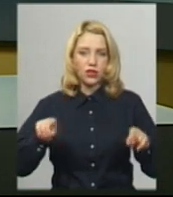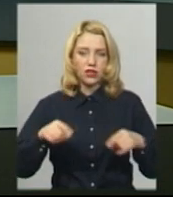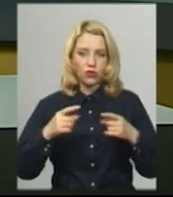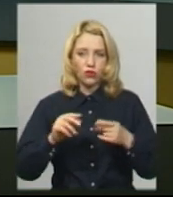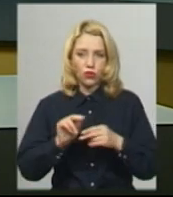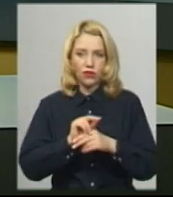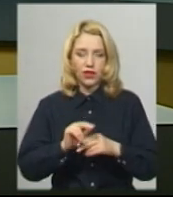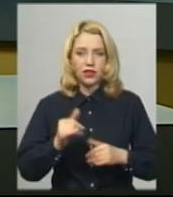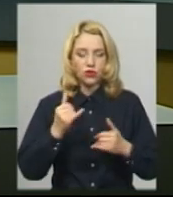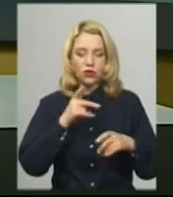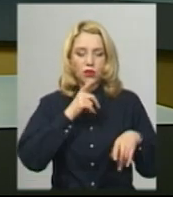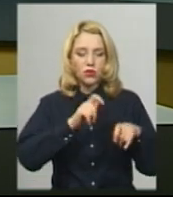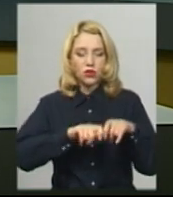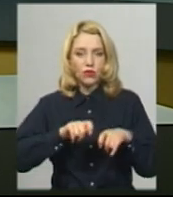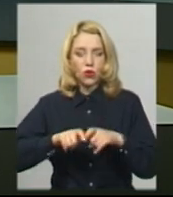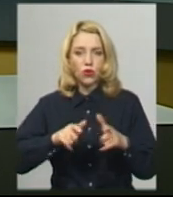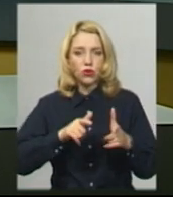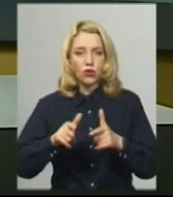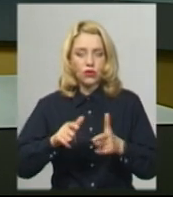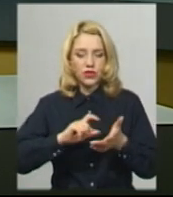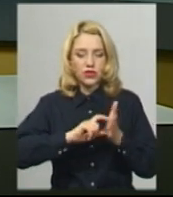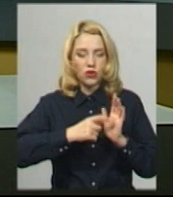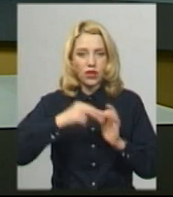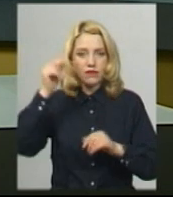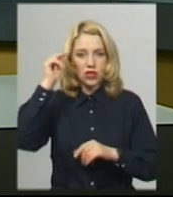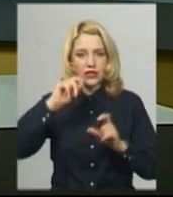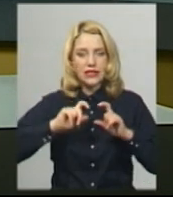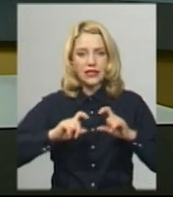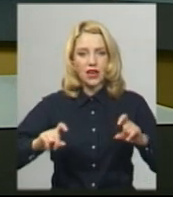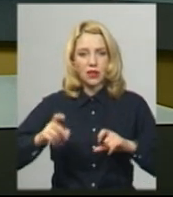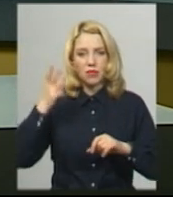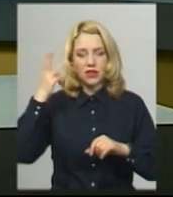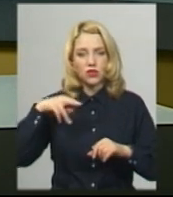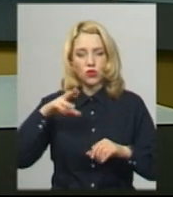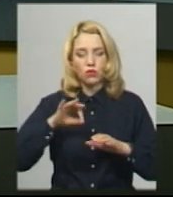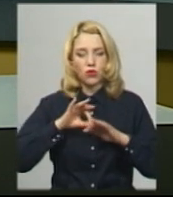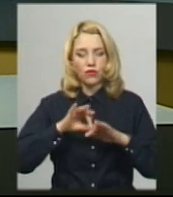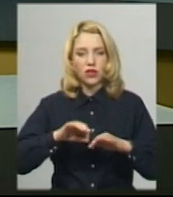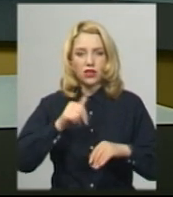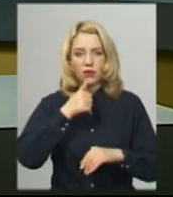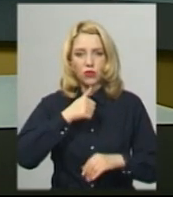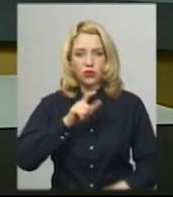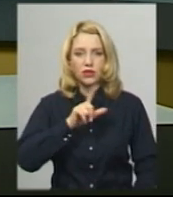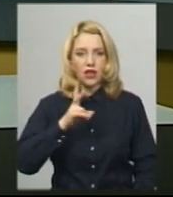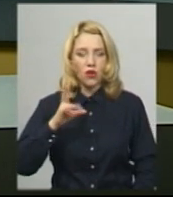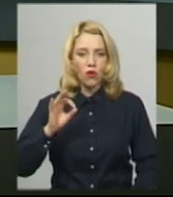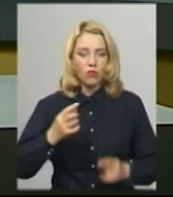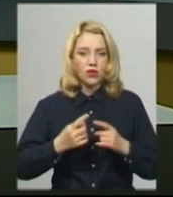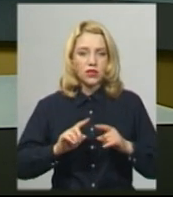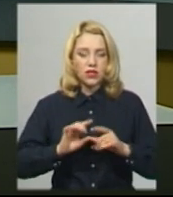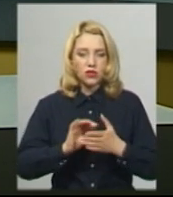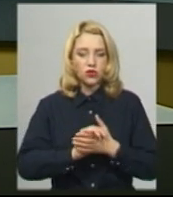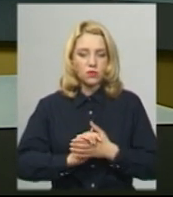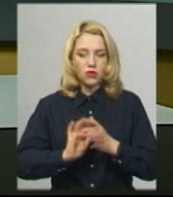Сьогодні проінспектували готовність аудиторії навчальних закладів Хмельницького до проведення пробного ЗНО. Про це Суспільному